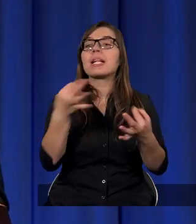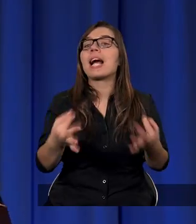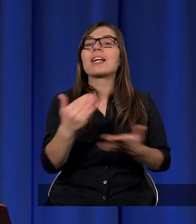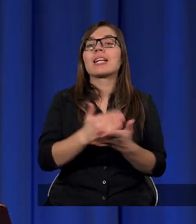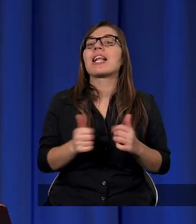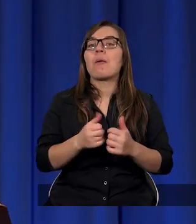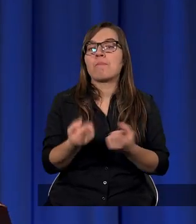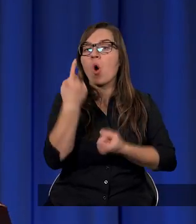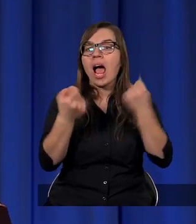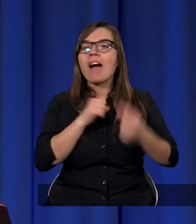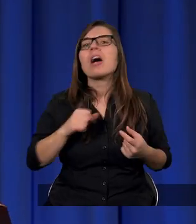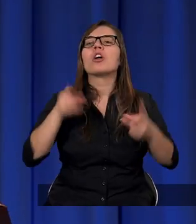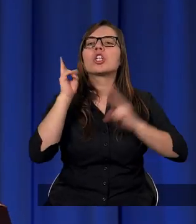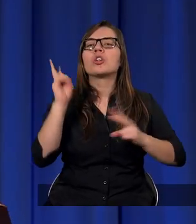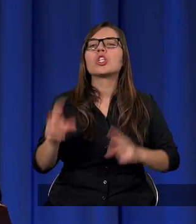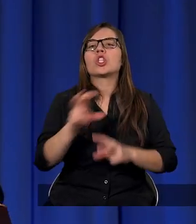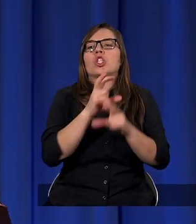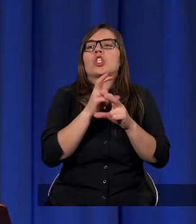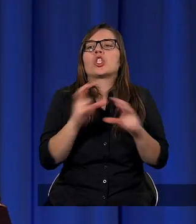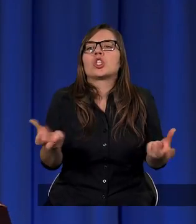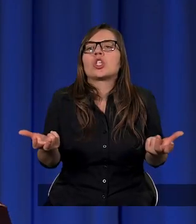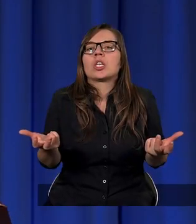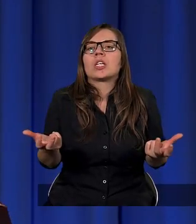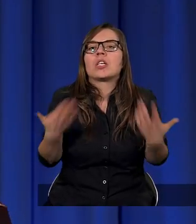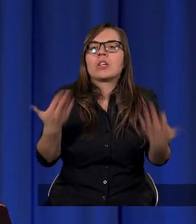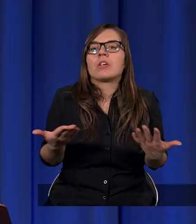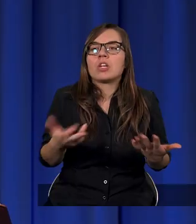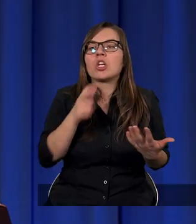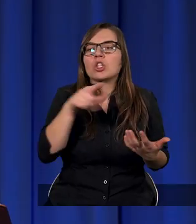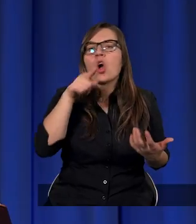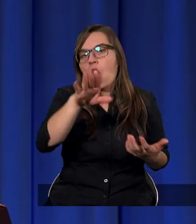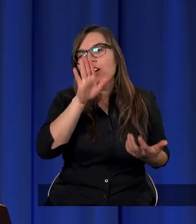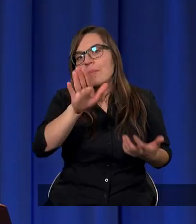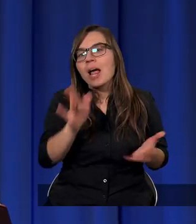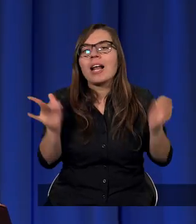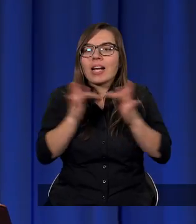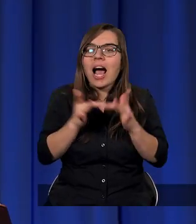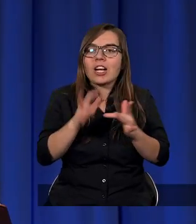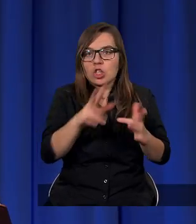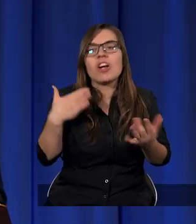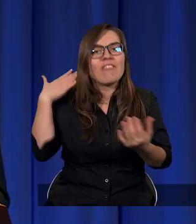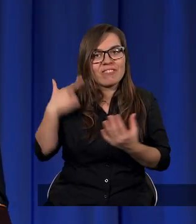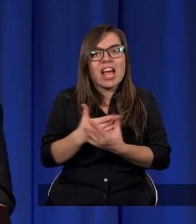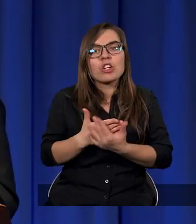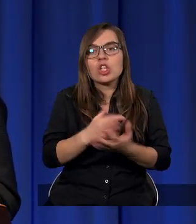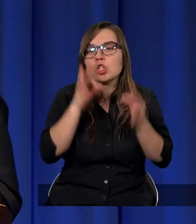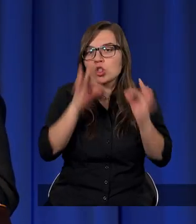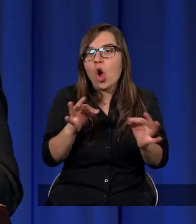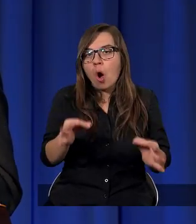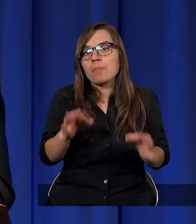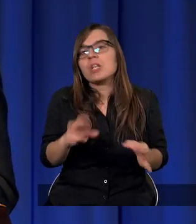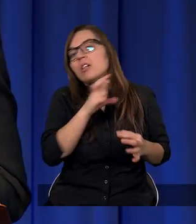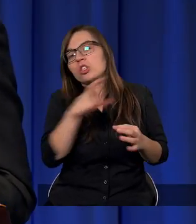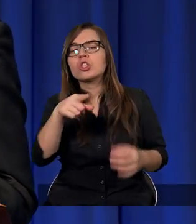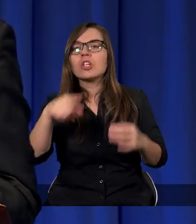pojawia, to pytanie, które brzmi, czy pionierzy mieli rację i wierzyli dobrze, tak jak naucza Pismo Święte, a